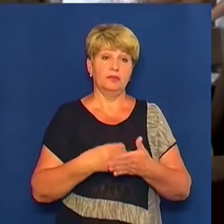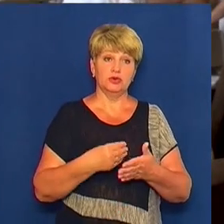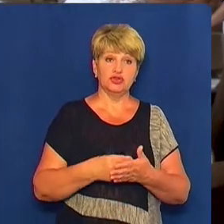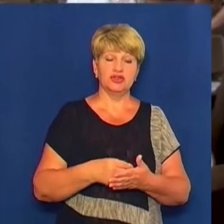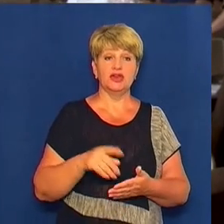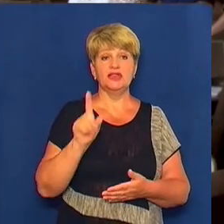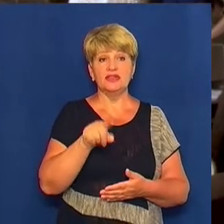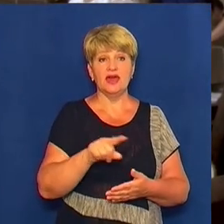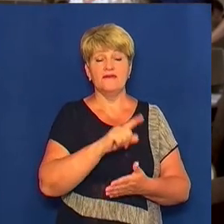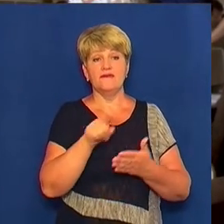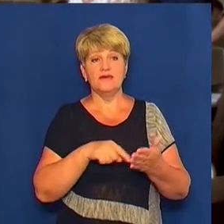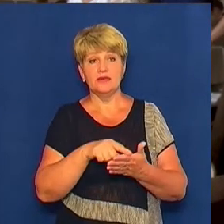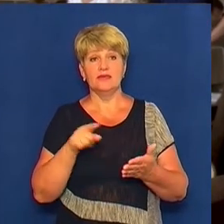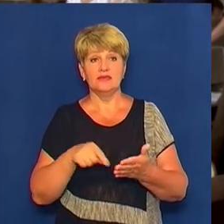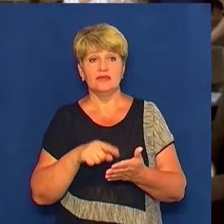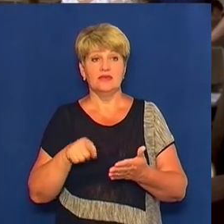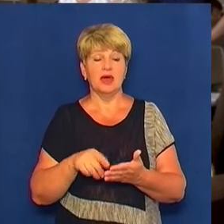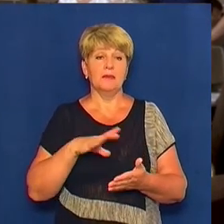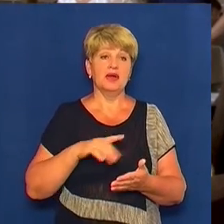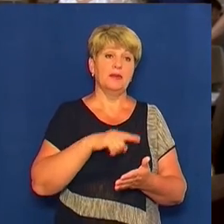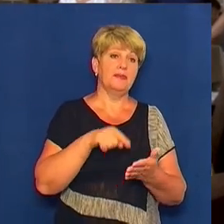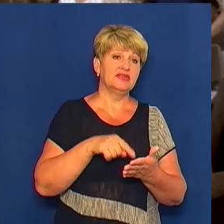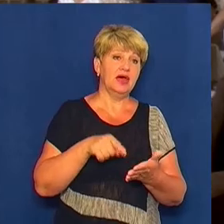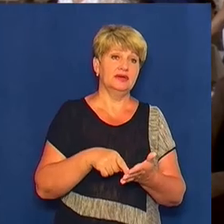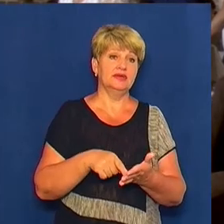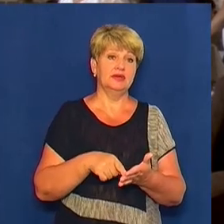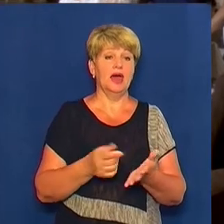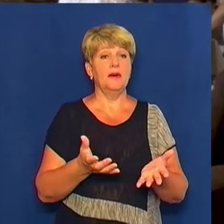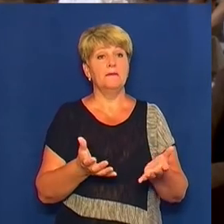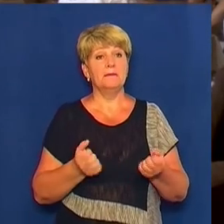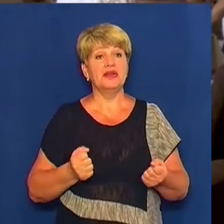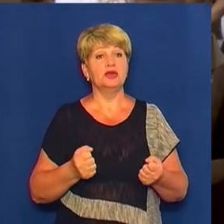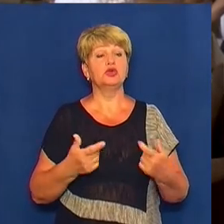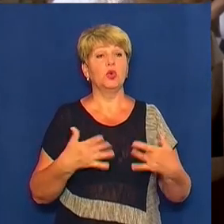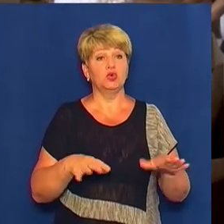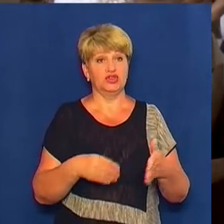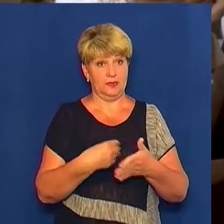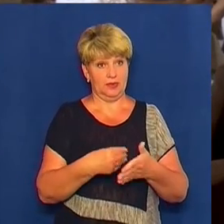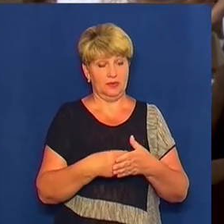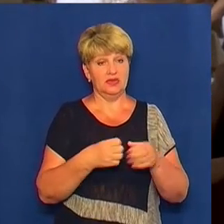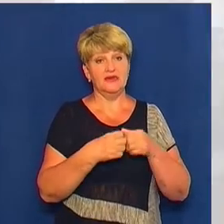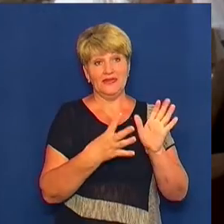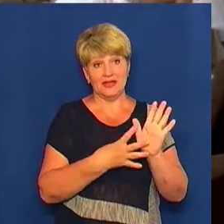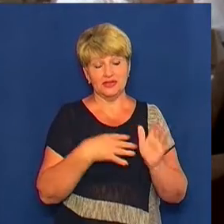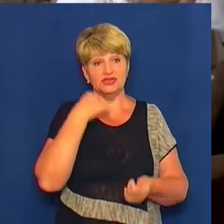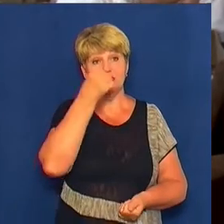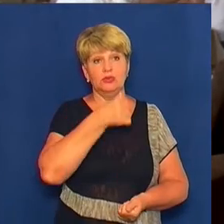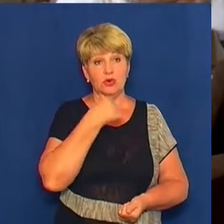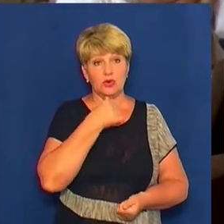вносились зміни, в основному були питання прийнятого бюджету ще в 2019 році.